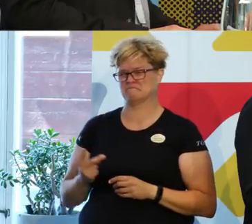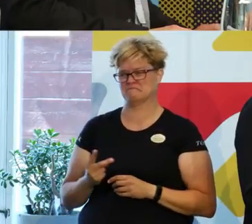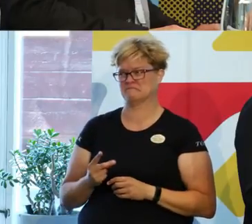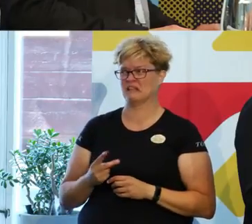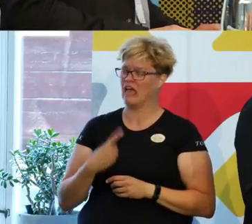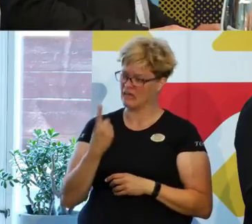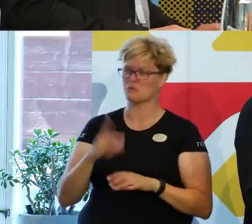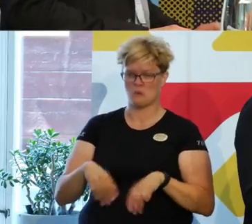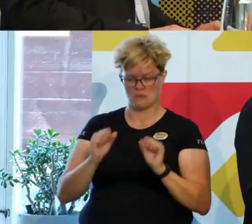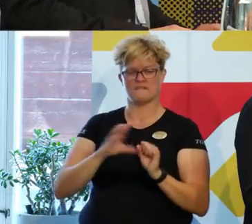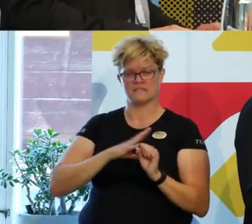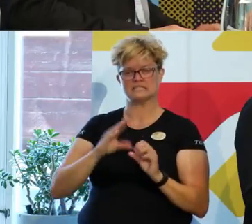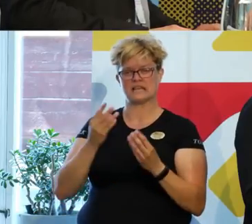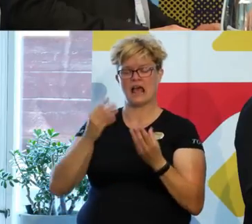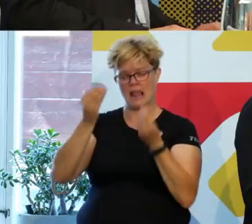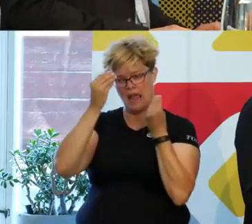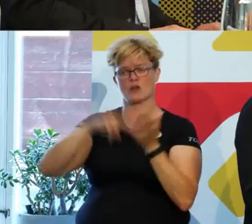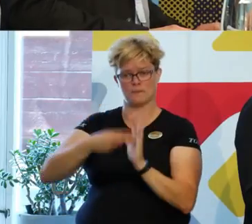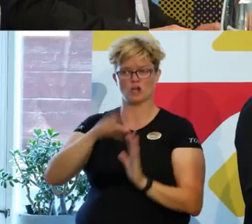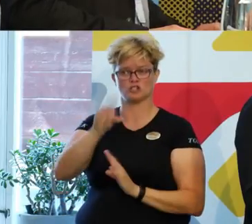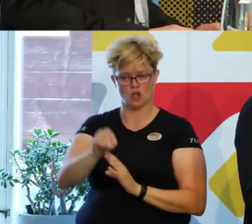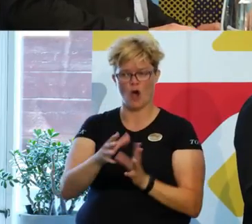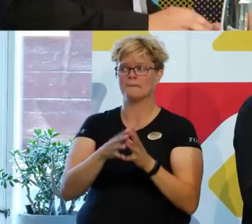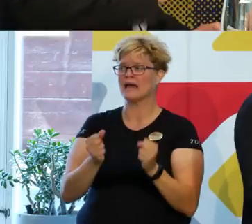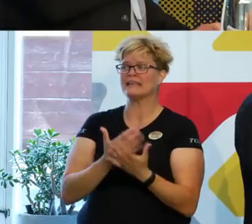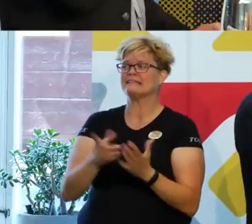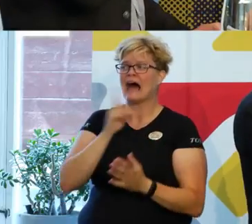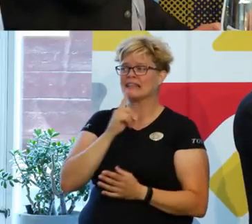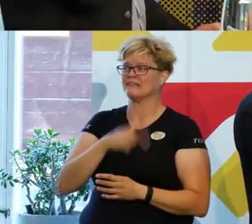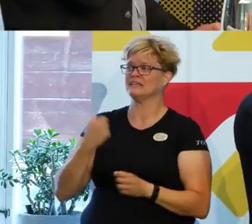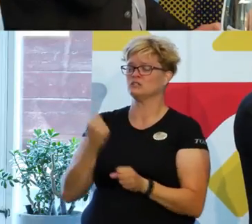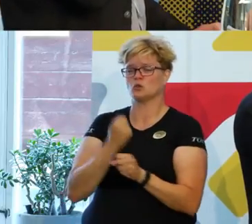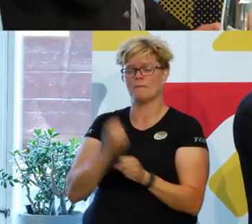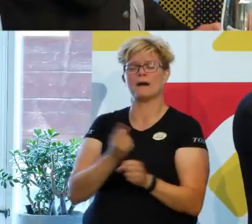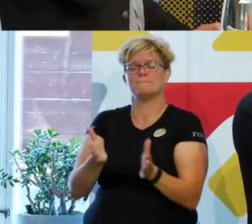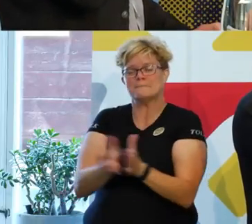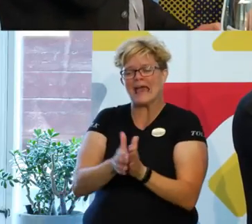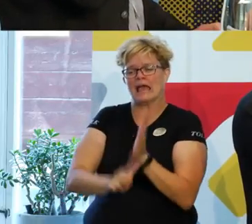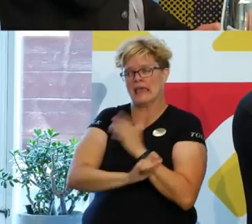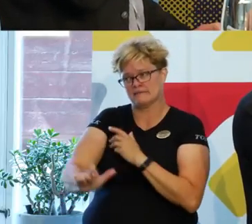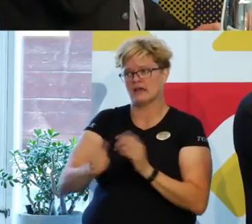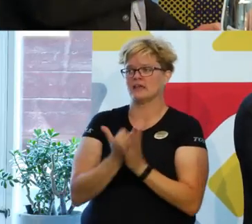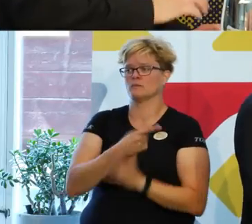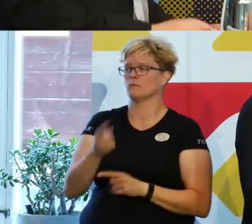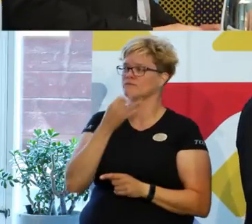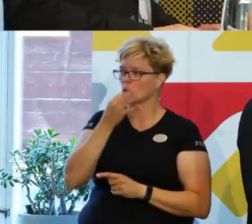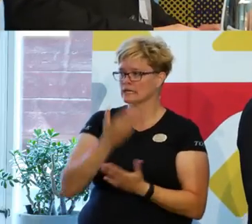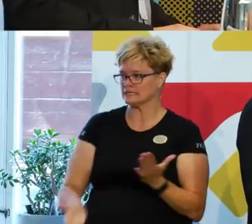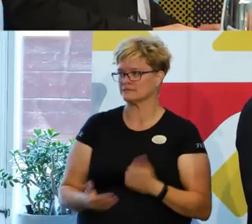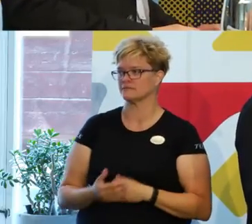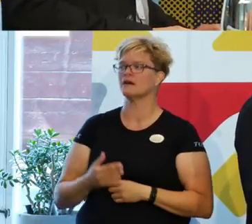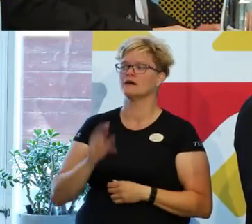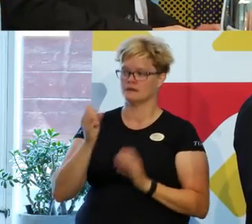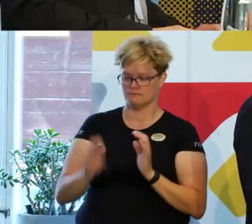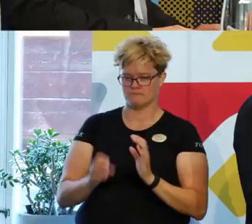det är ett uppdrag som finns i läroplanen och så här men det är inte alltid vi jobbar tajt med eleverna i de här frågorna. Så det gör en himla